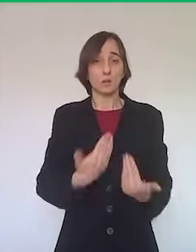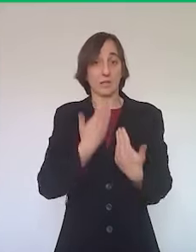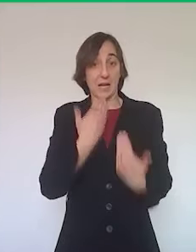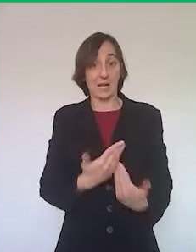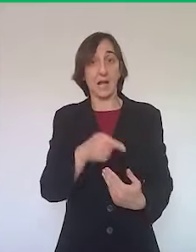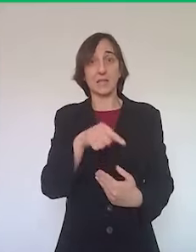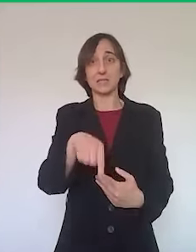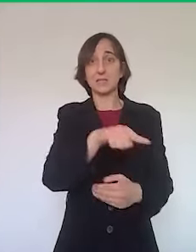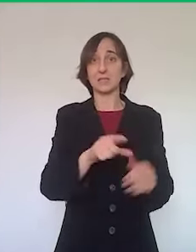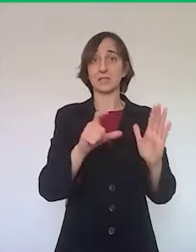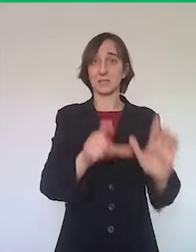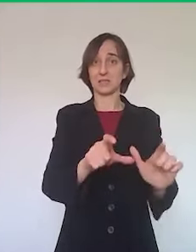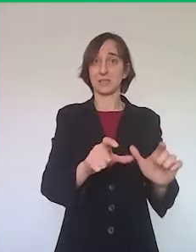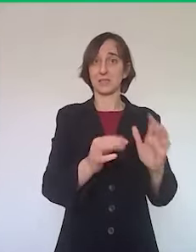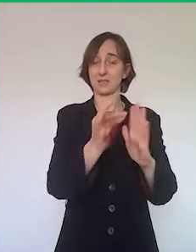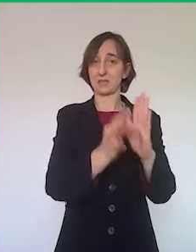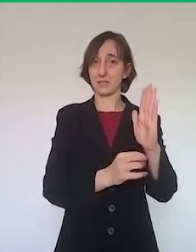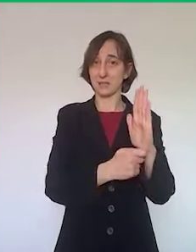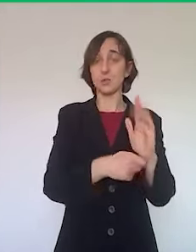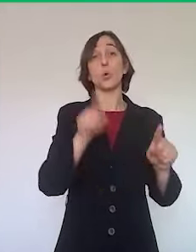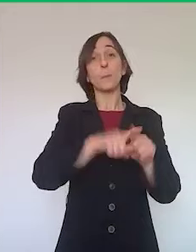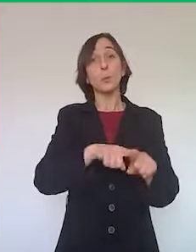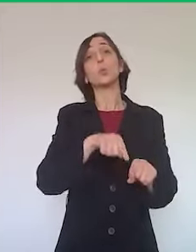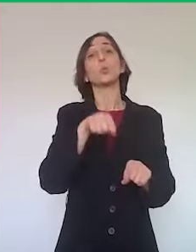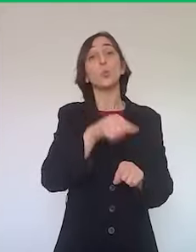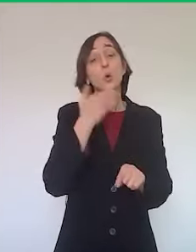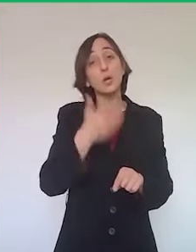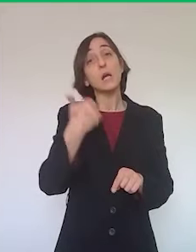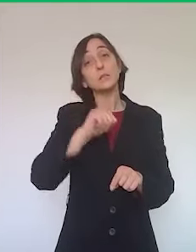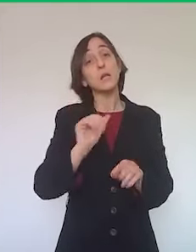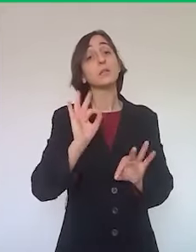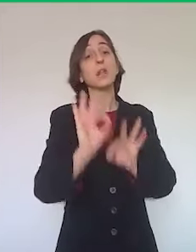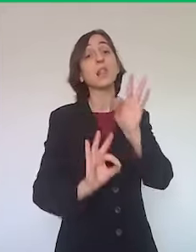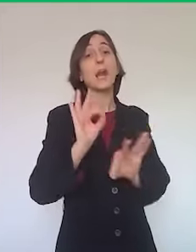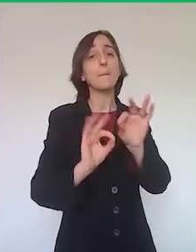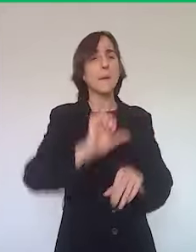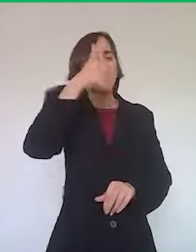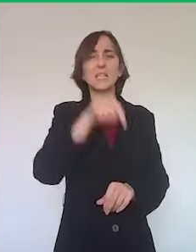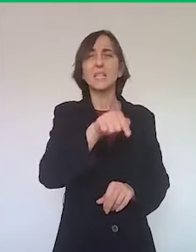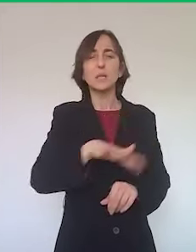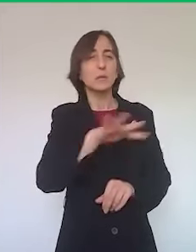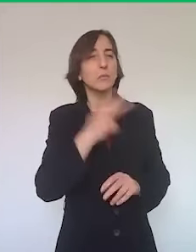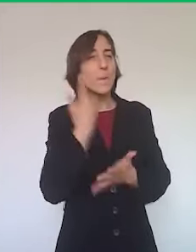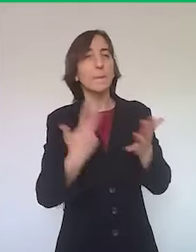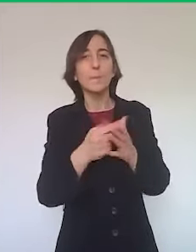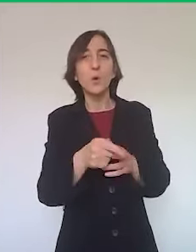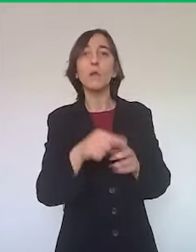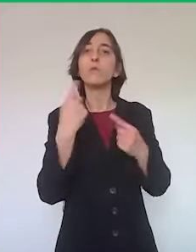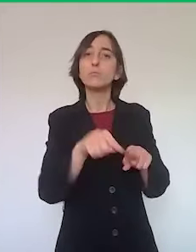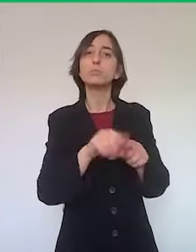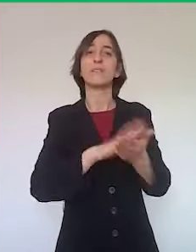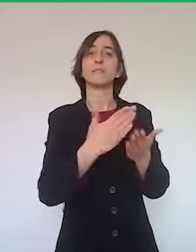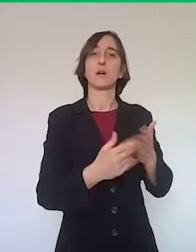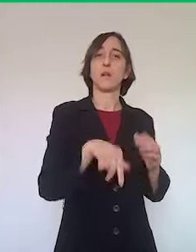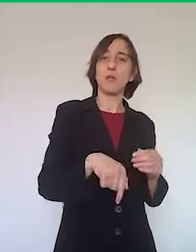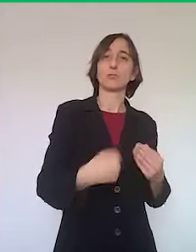alcuni trattamenti terapeutici che abbiamo fatto proprio in quel Comune per primo e che poi abbiamo allargato a tutta l'Emilia Romagna e sono diventati un caso